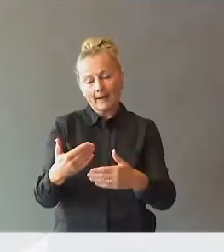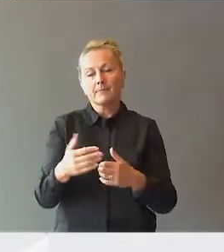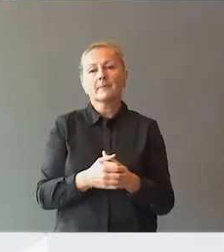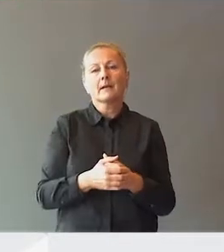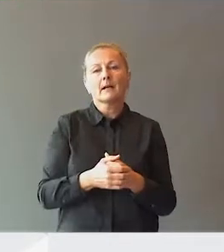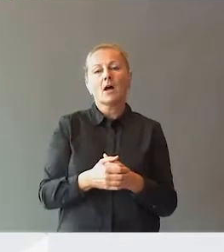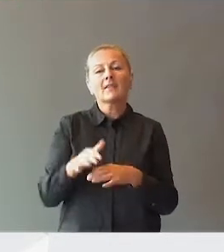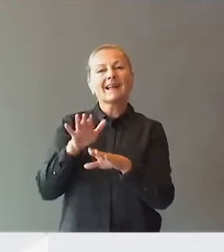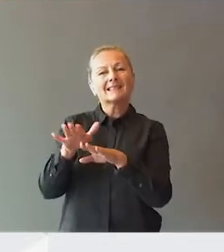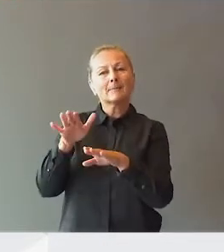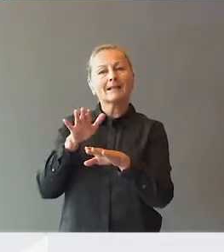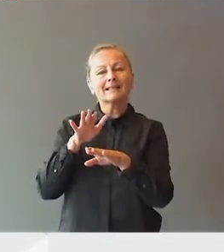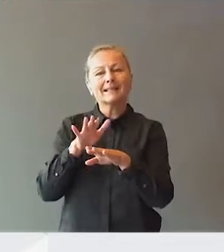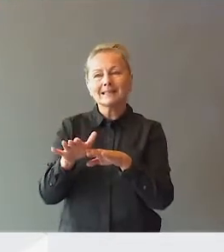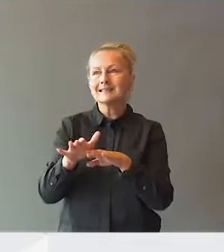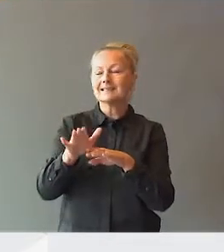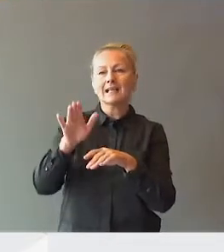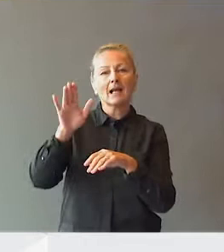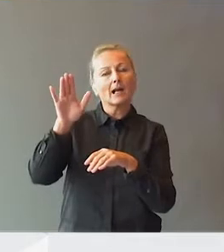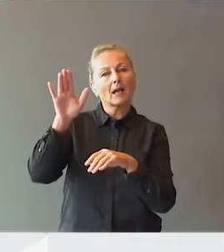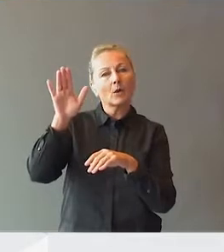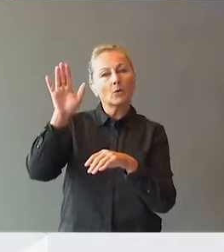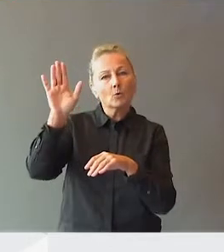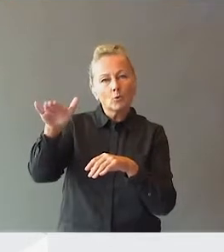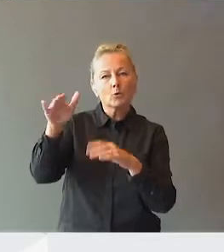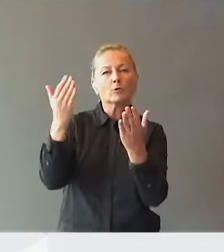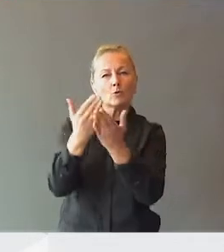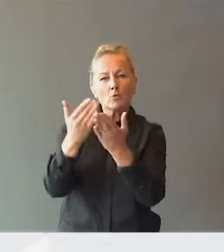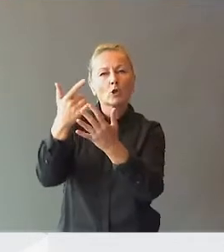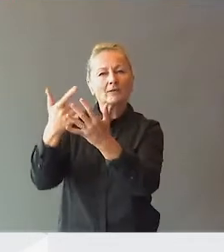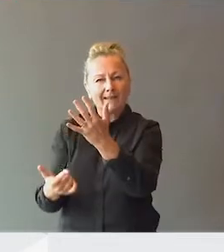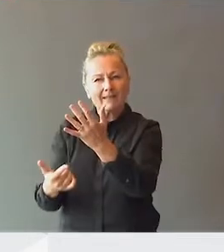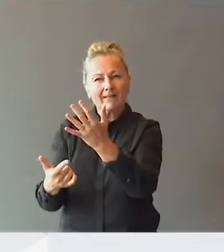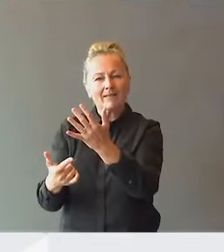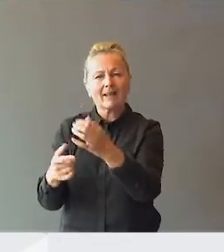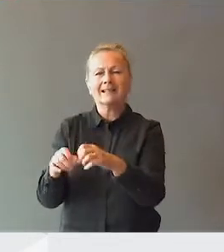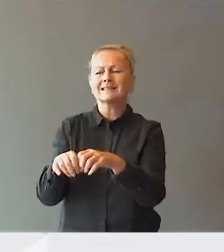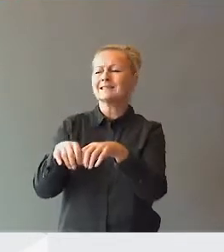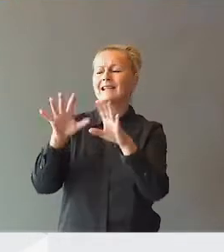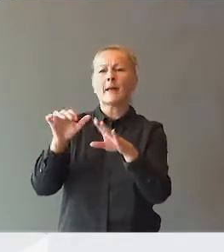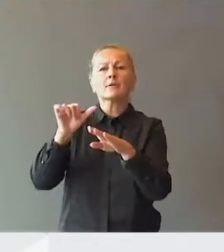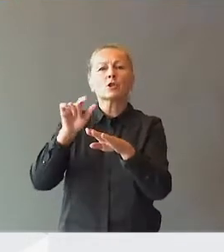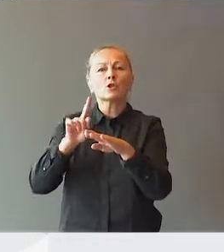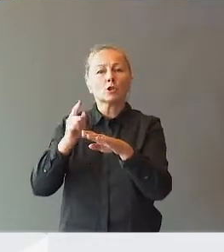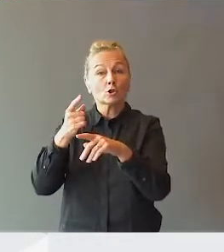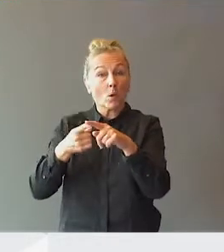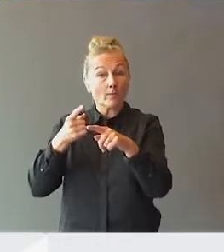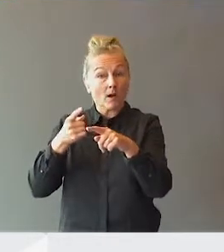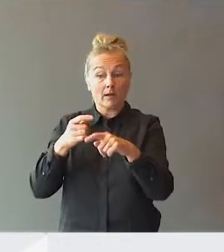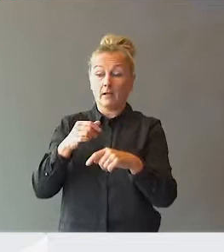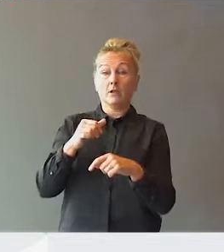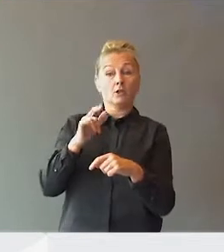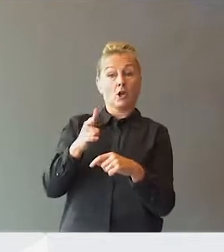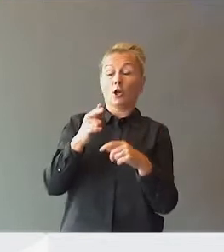at ekspertise ut på skole og så videre vil være ekstremt sårbart, fordi at den